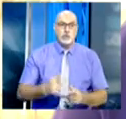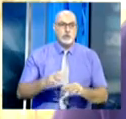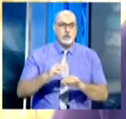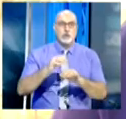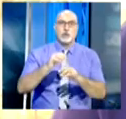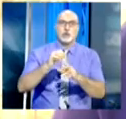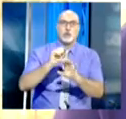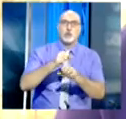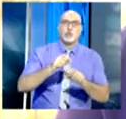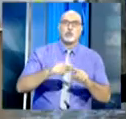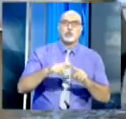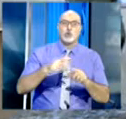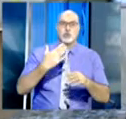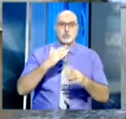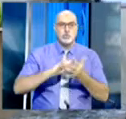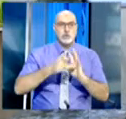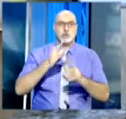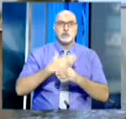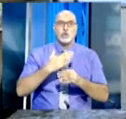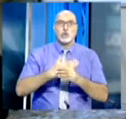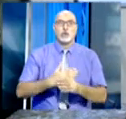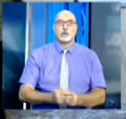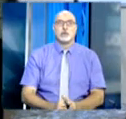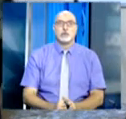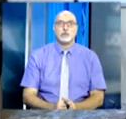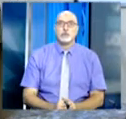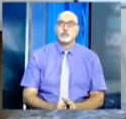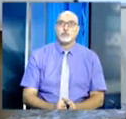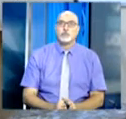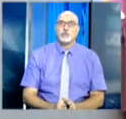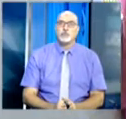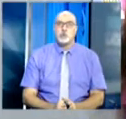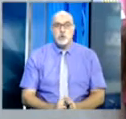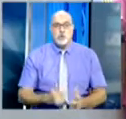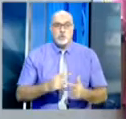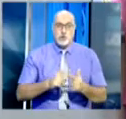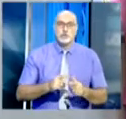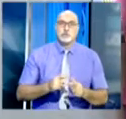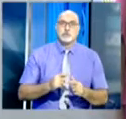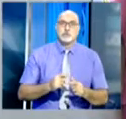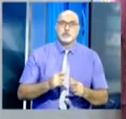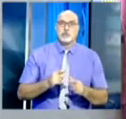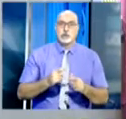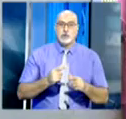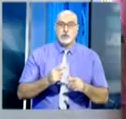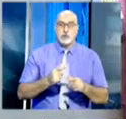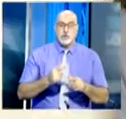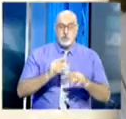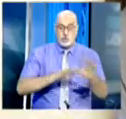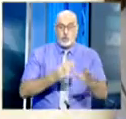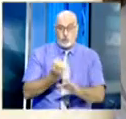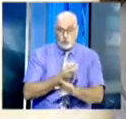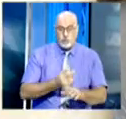المؤسسة التربوية توفير بيئة تعليمية مريحة يساعد الأستاذة على حصن تعليمهم